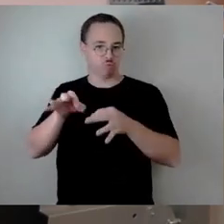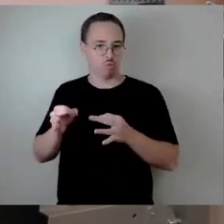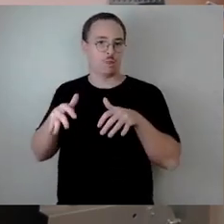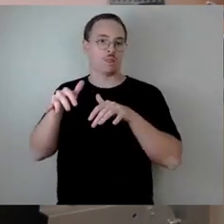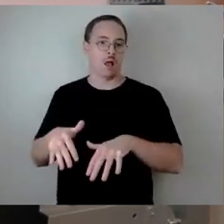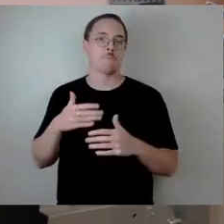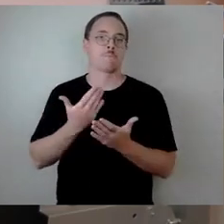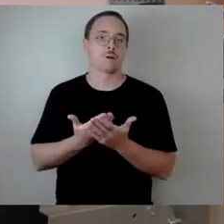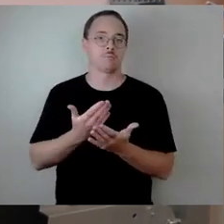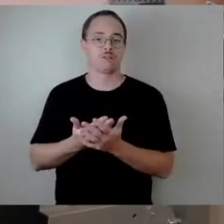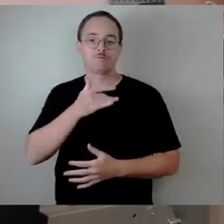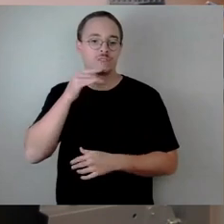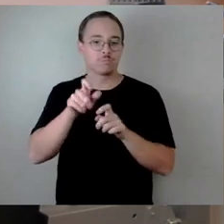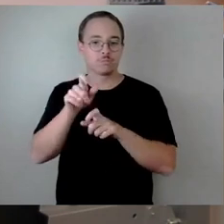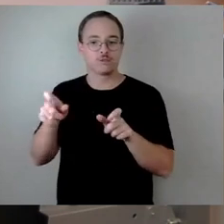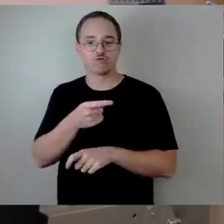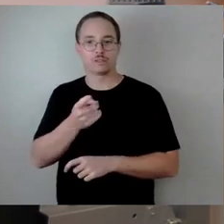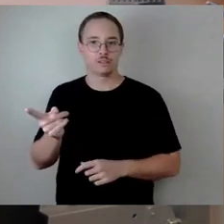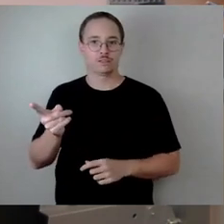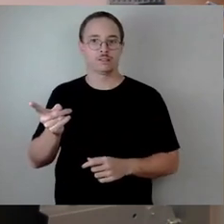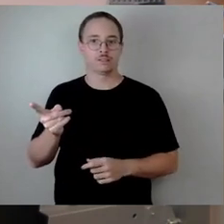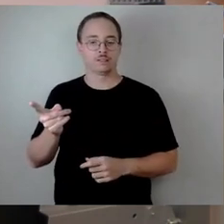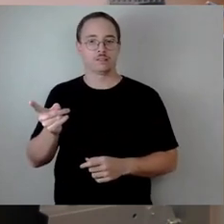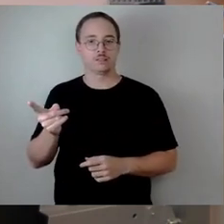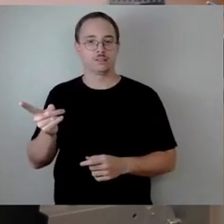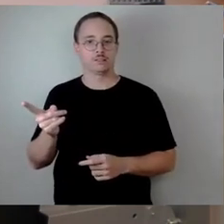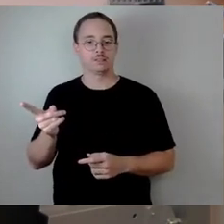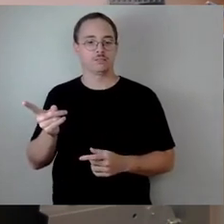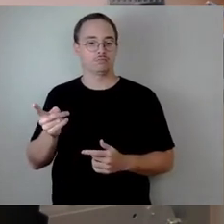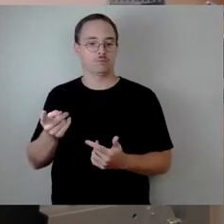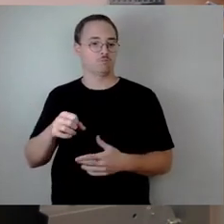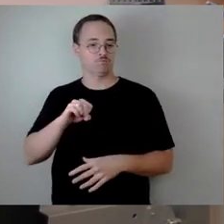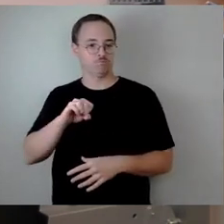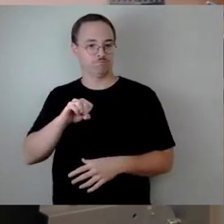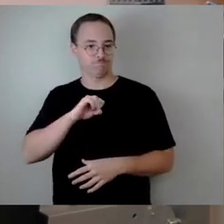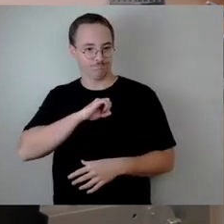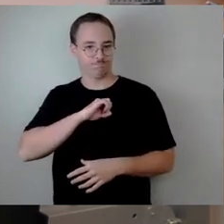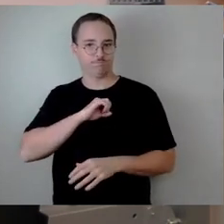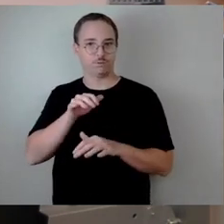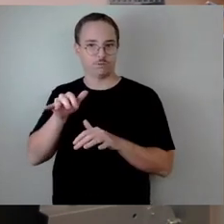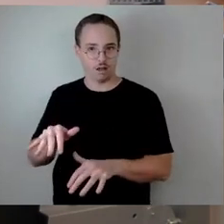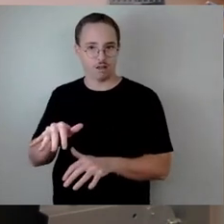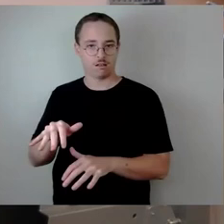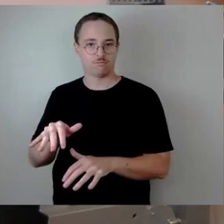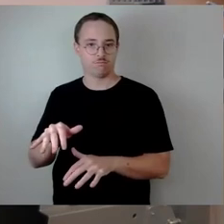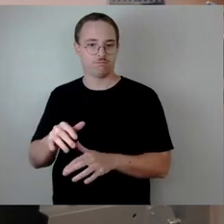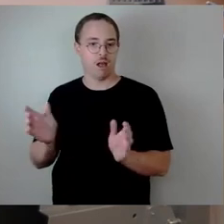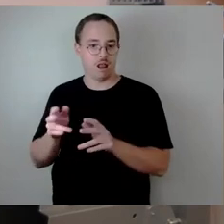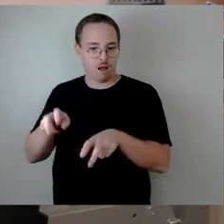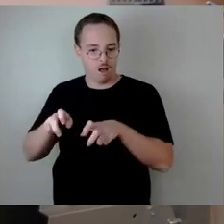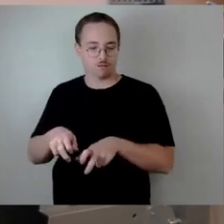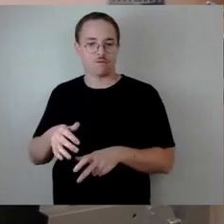viele Menschen, die einen Kleingarten besitzen und die einen großen Teil ihrer Freizeit dort verbringen